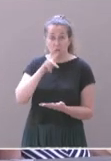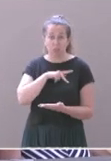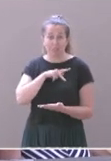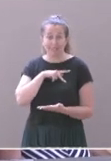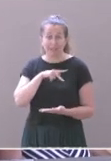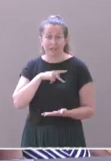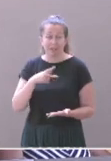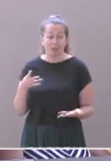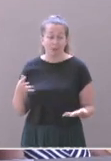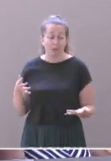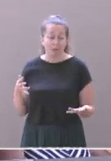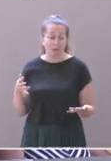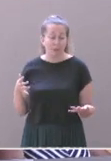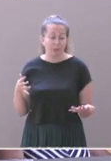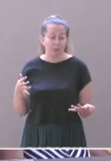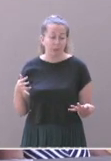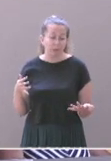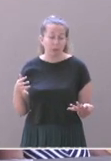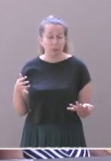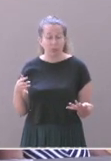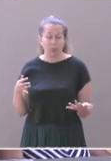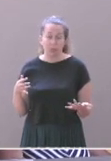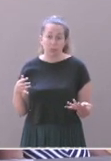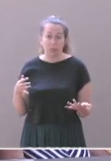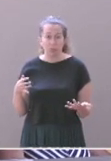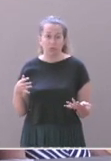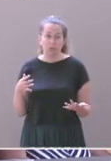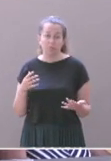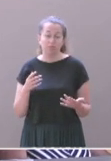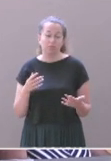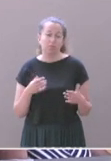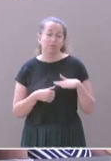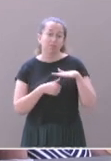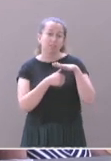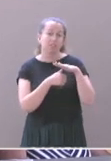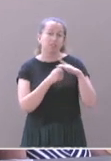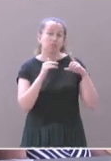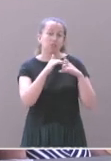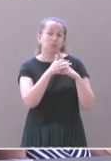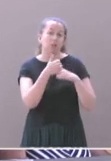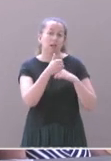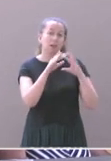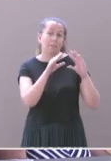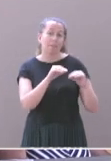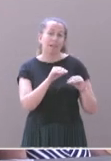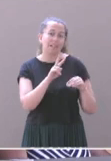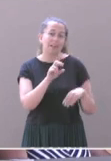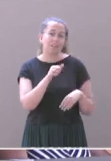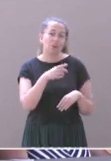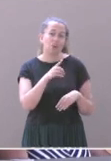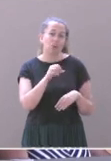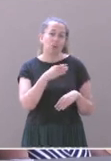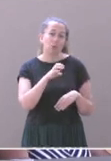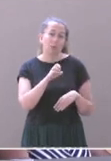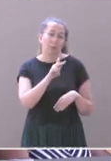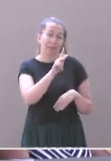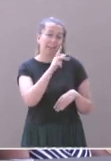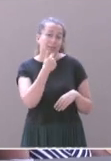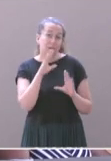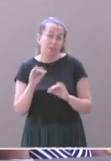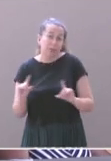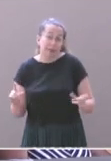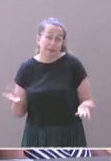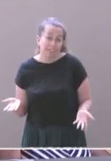dont l'essentiel se situe, le siège social se situe, 1 place Vendôme à Paris. Donc ce sont pas des propriétaires locaux.